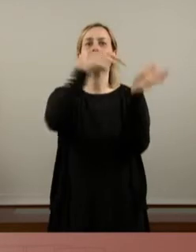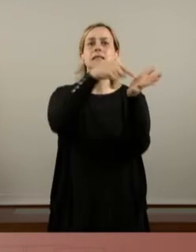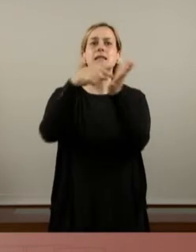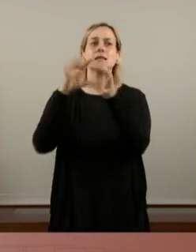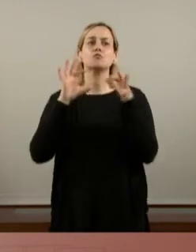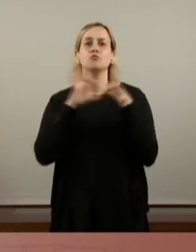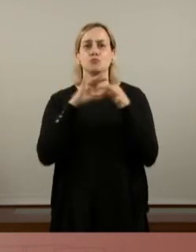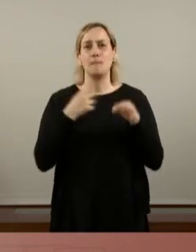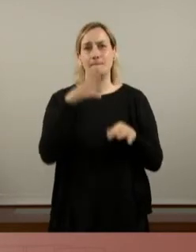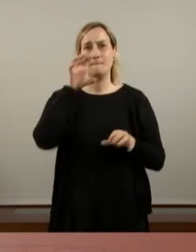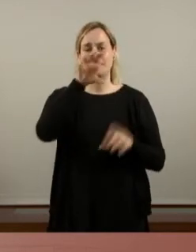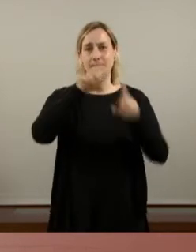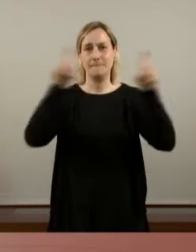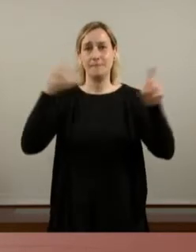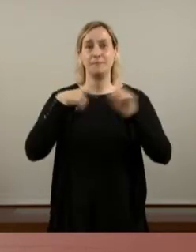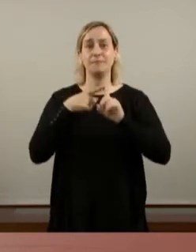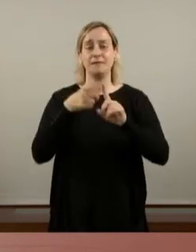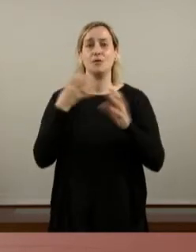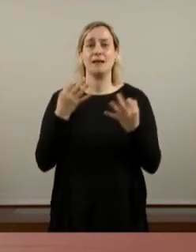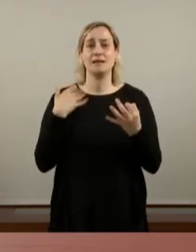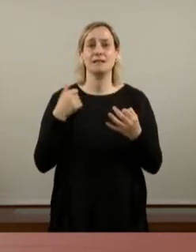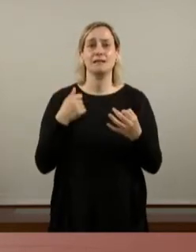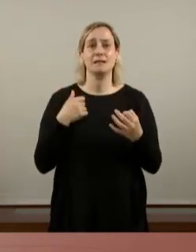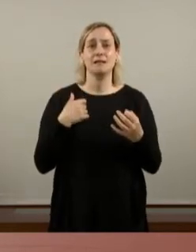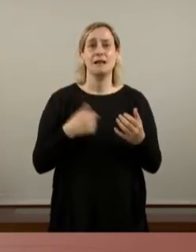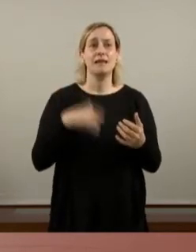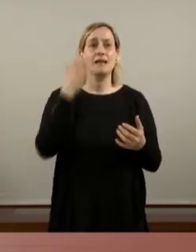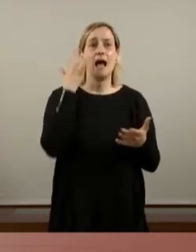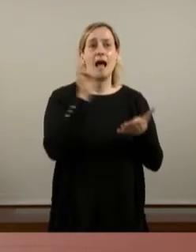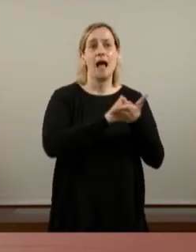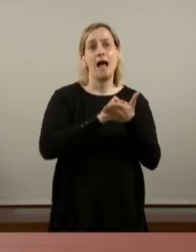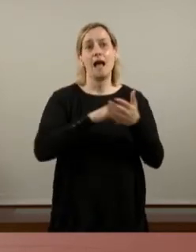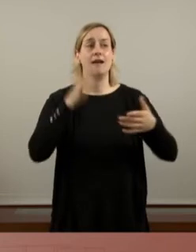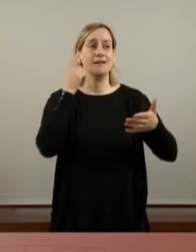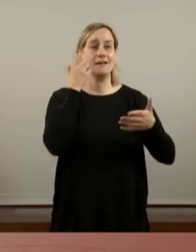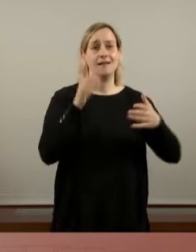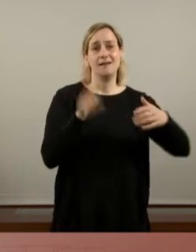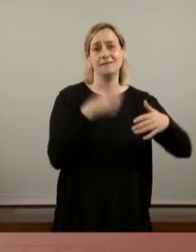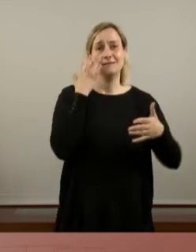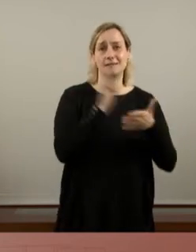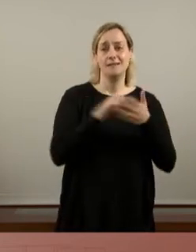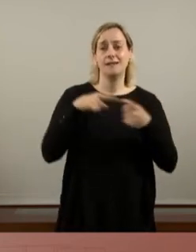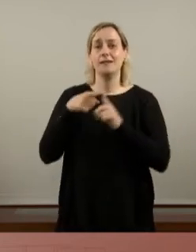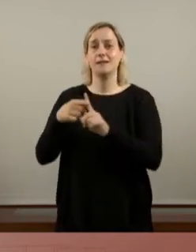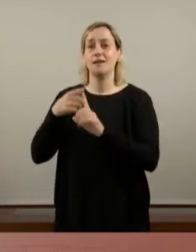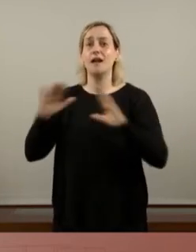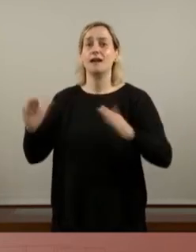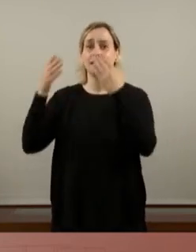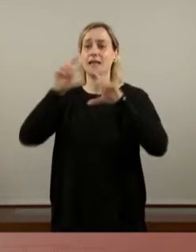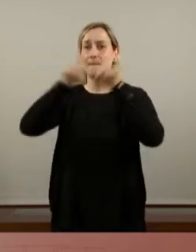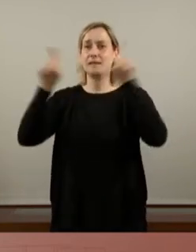de l'Estat en una doble operació de greenwashing i de rescat sobre unes empreses amb beneficis multimilionaris.